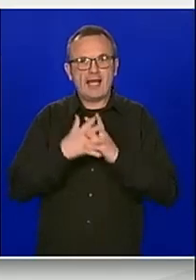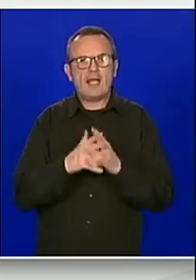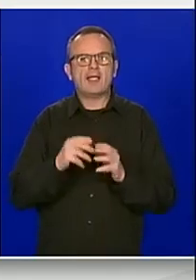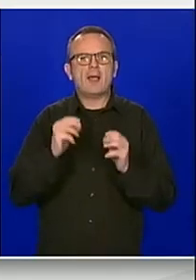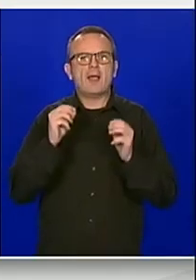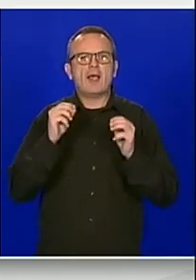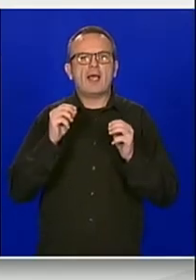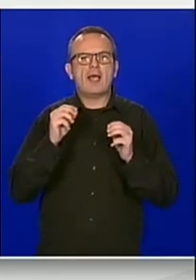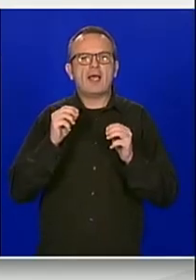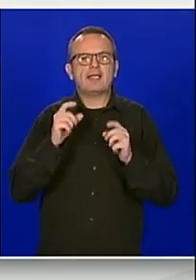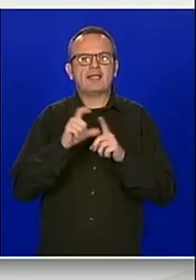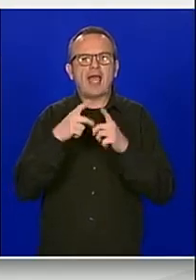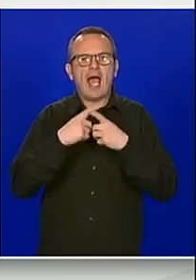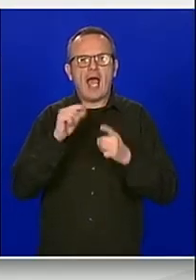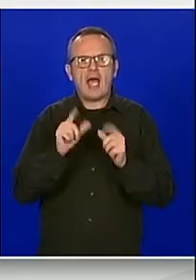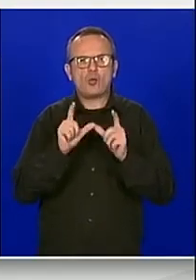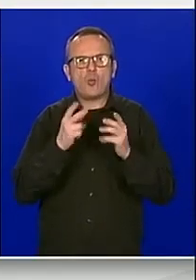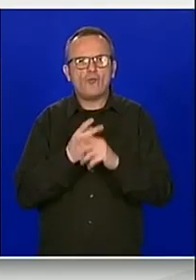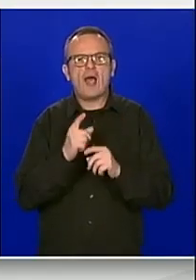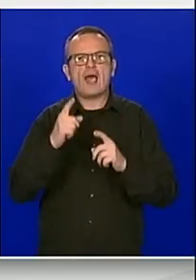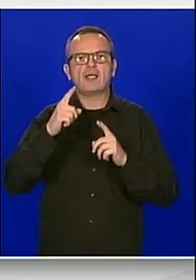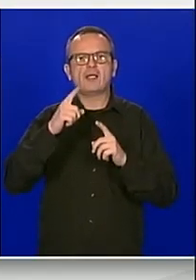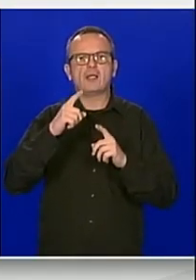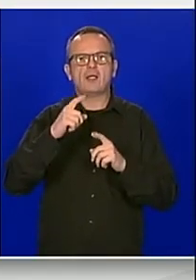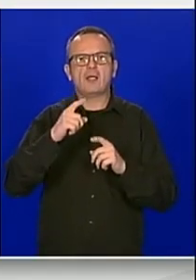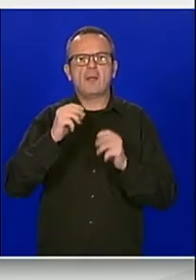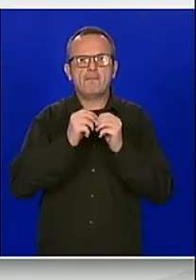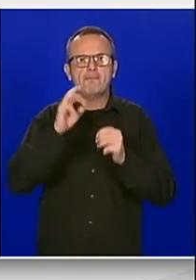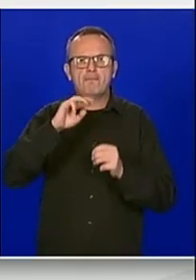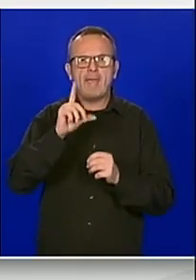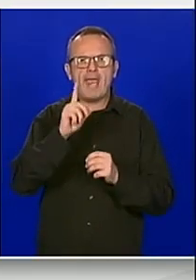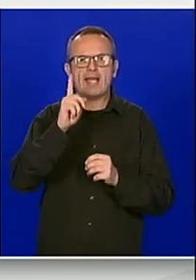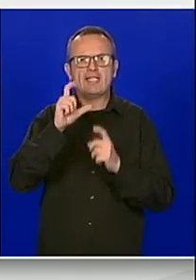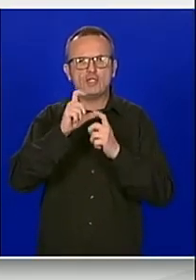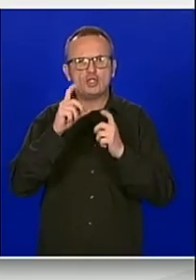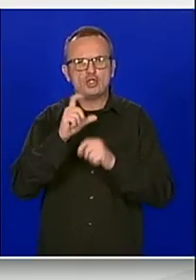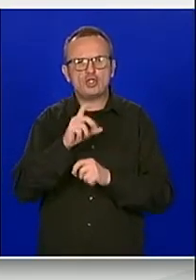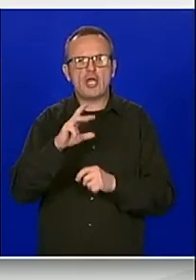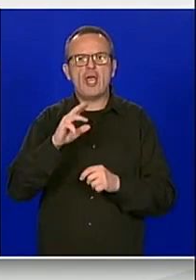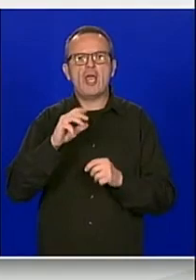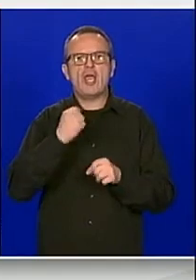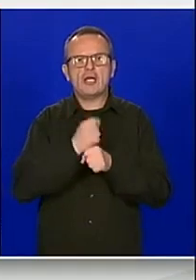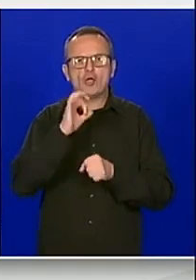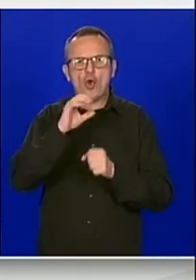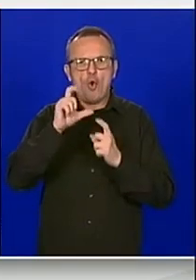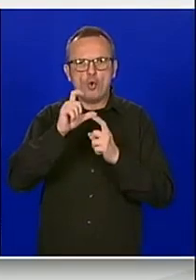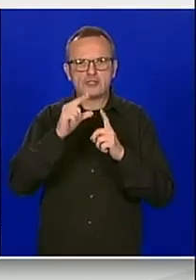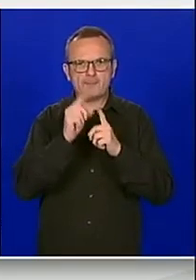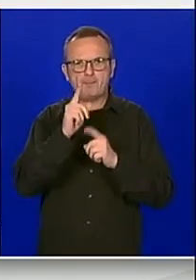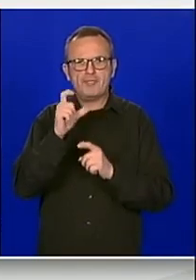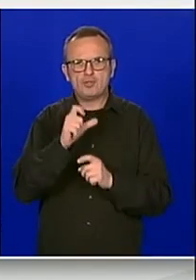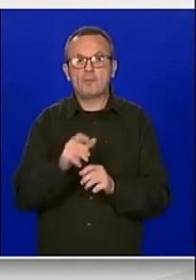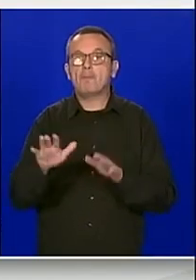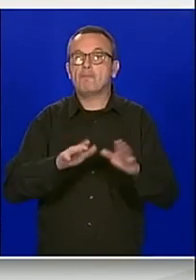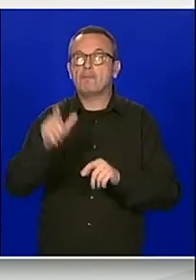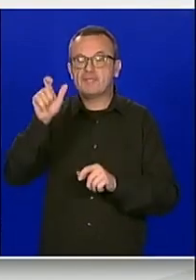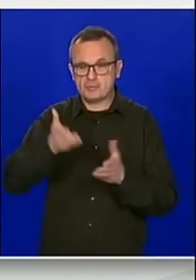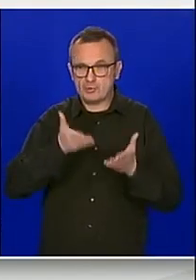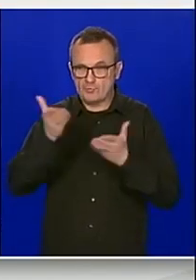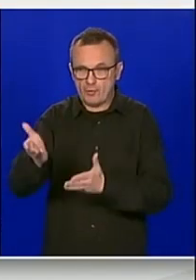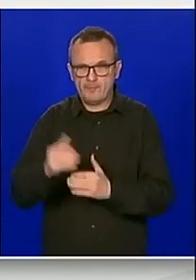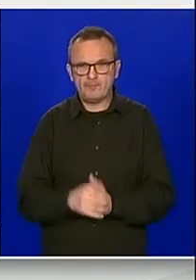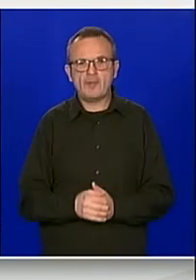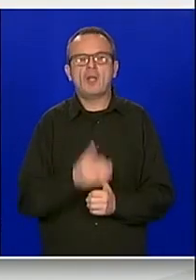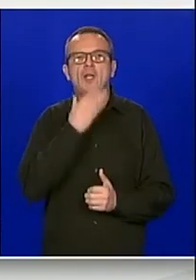Darovaru, Trogiru te općinama Polača i Humna Sutli. Podpredsjedniče Marić, izvolite. Hvala lijepo, poštani predsjedniči, poštavne